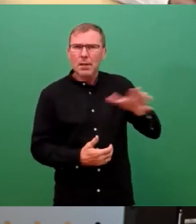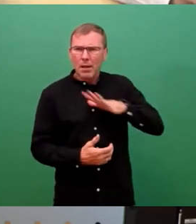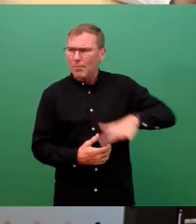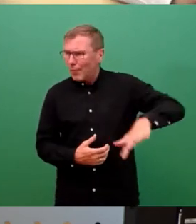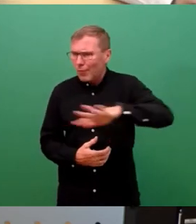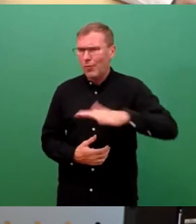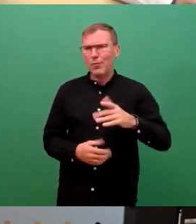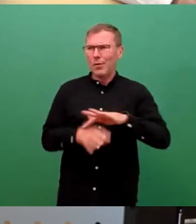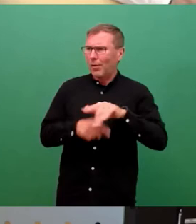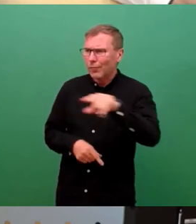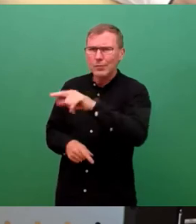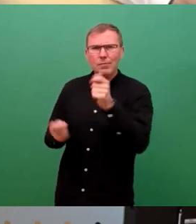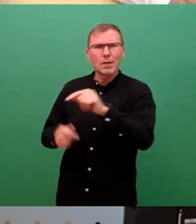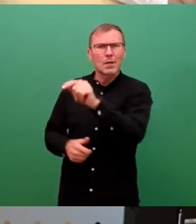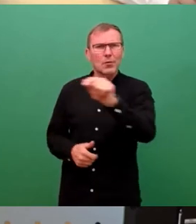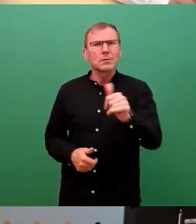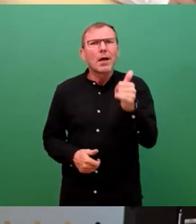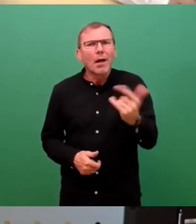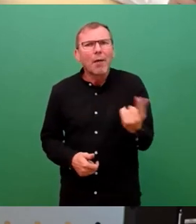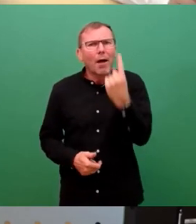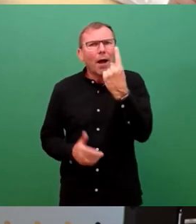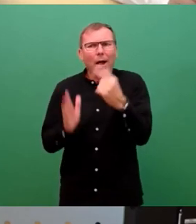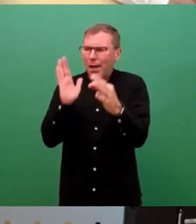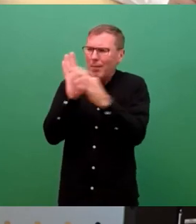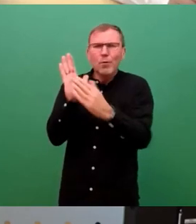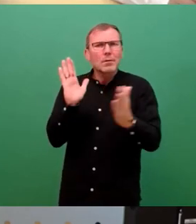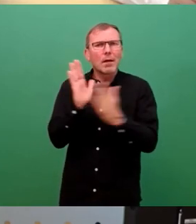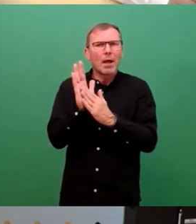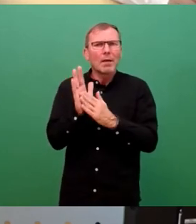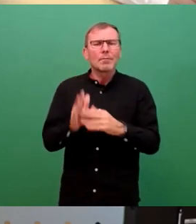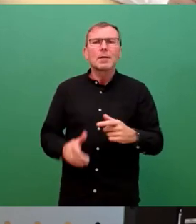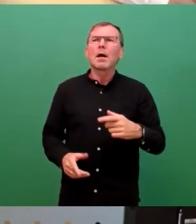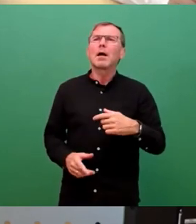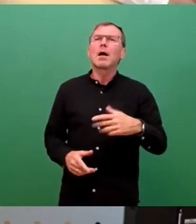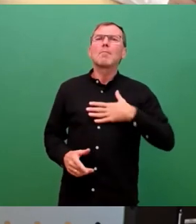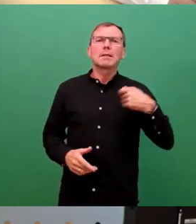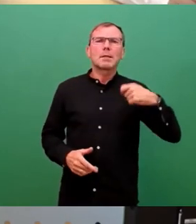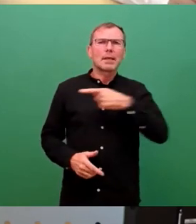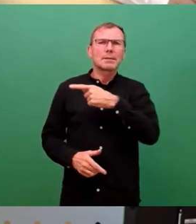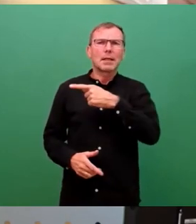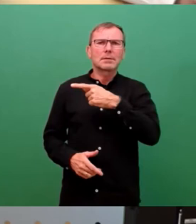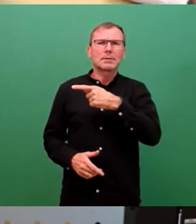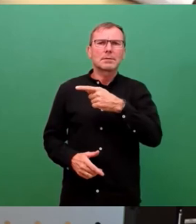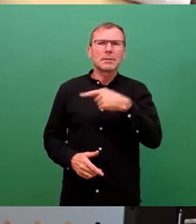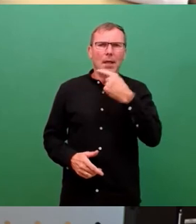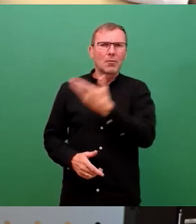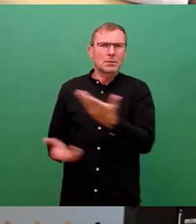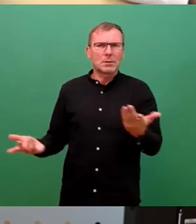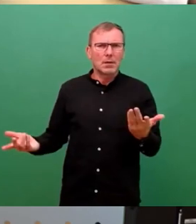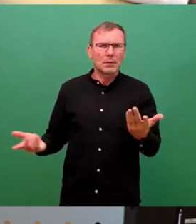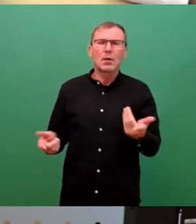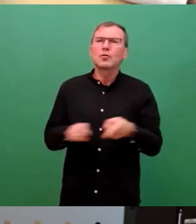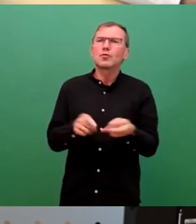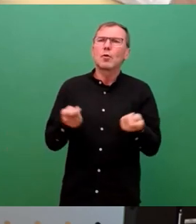gerade in der Wirtschaft los ist. Aber eins bleibt doch. Und das hat unser Ministerpräsident auch so gesagt, den Sie hier so herzlich umarmen. Zum Schluss steht